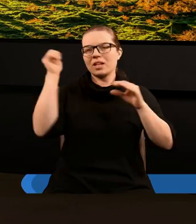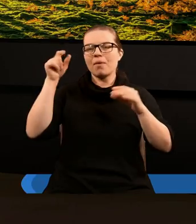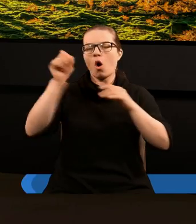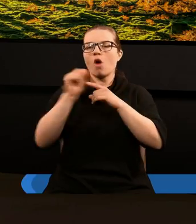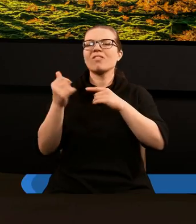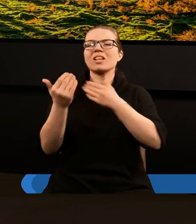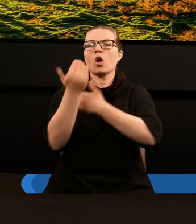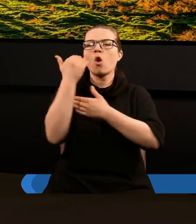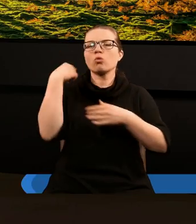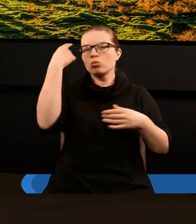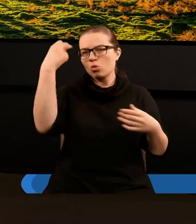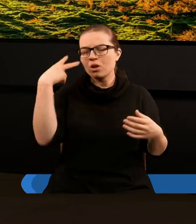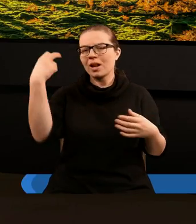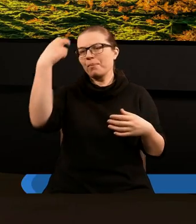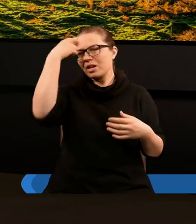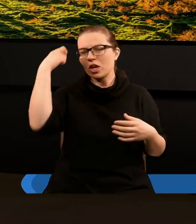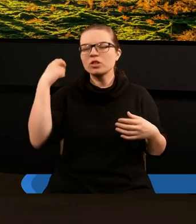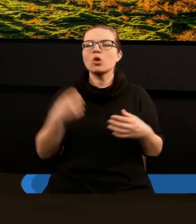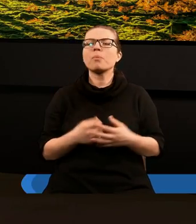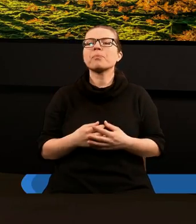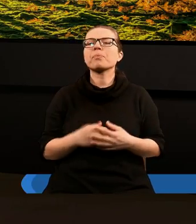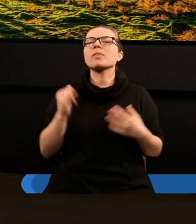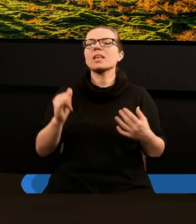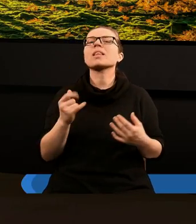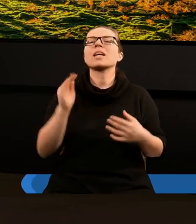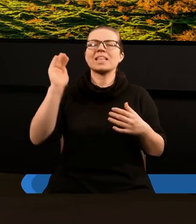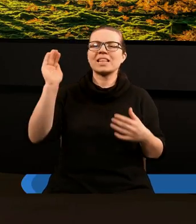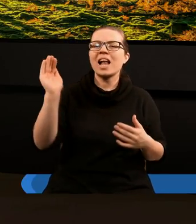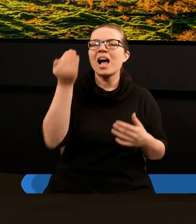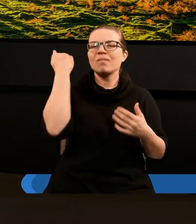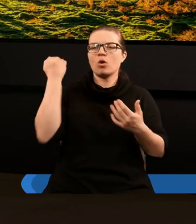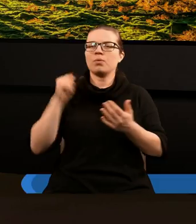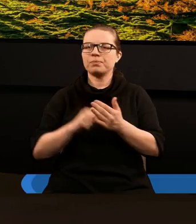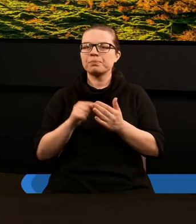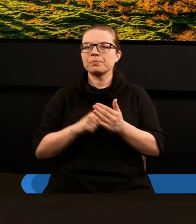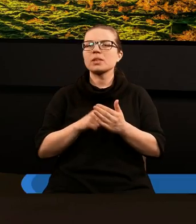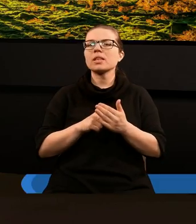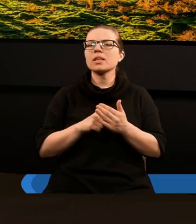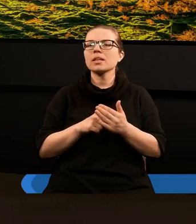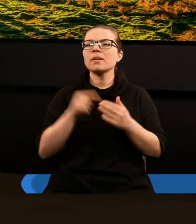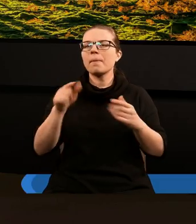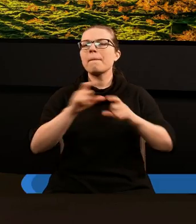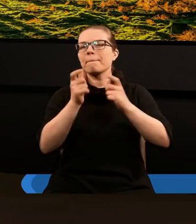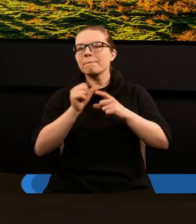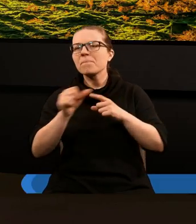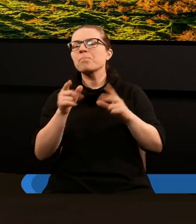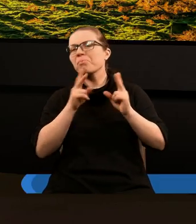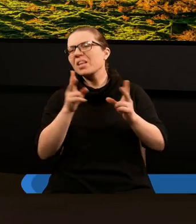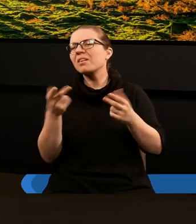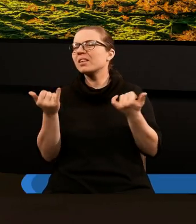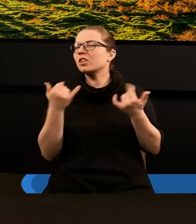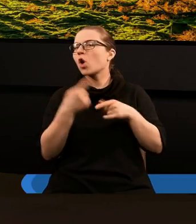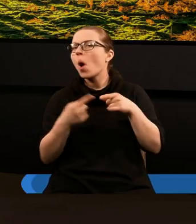wschodu Słońca z pieczęcią i zawołał właśnie, żeby ci aniołowie cały czas się wstrzymywali.